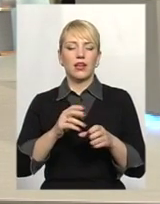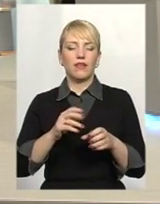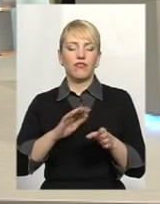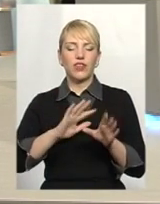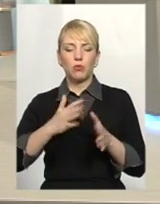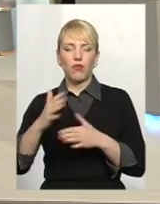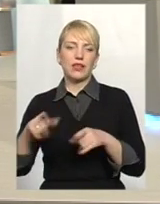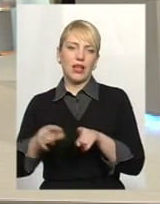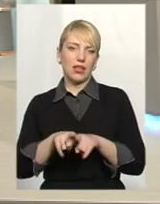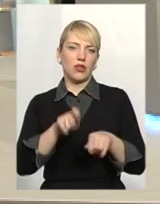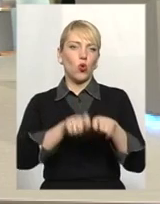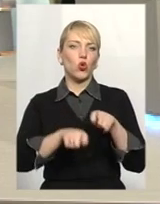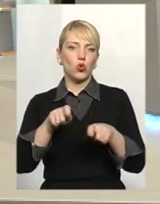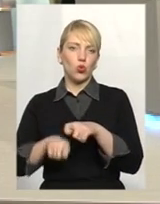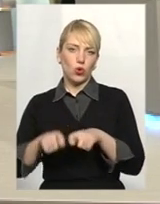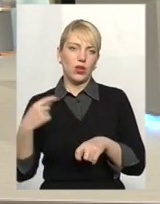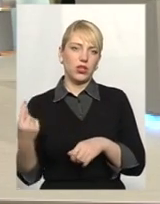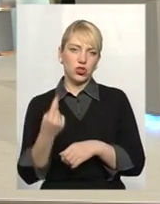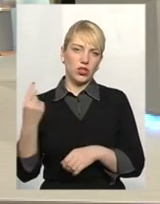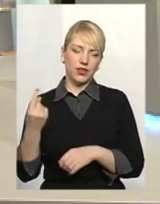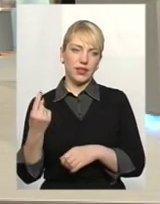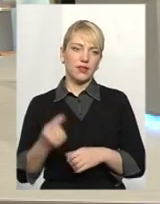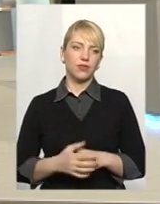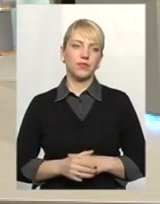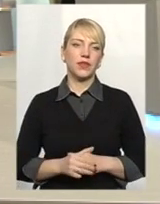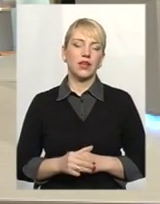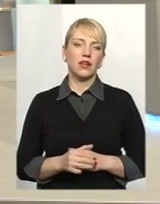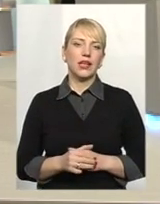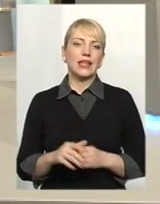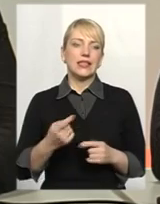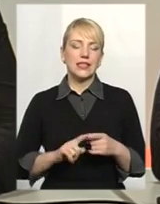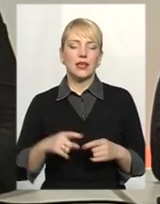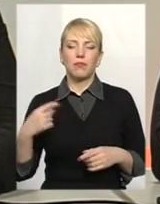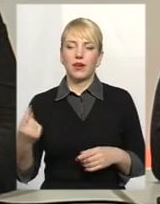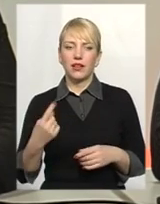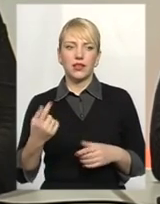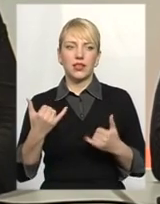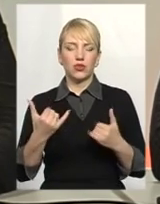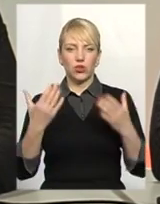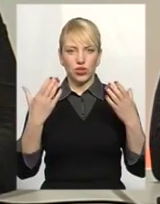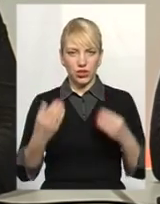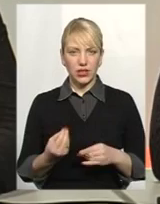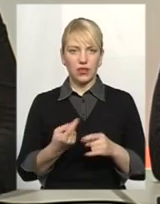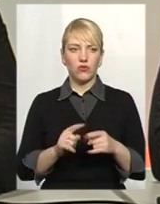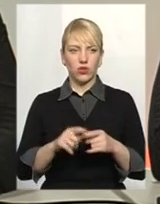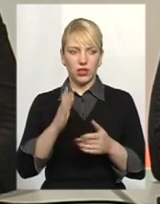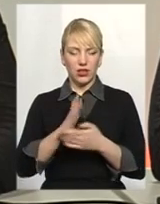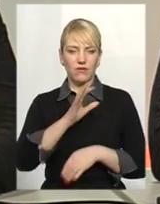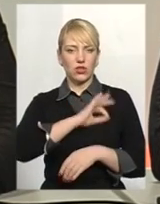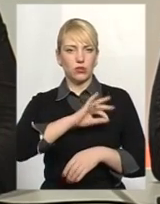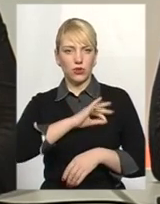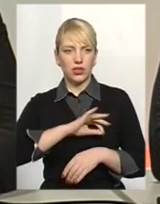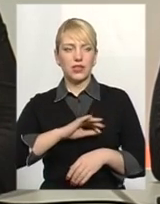моменти? Контролю за роботою цих приладів? Ну, дані прилади, вони, якби на сьогоднішній день, вони вже в експлуатації,